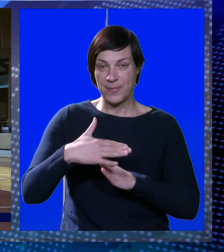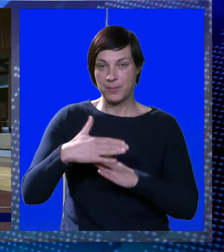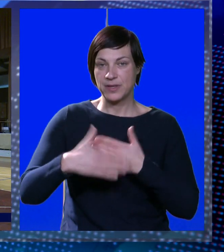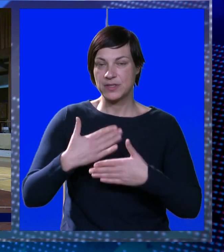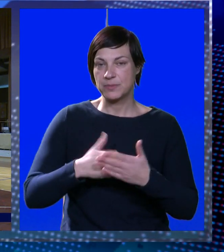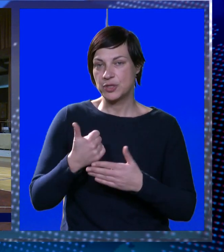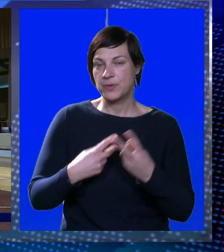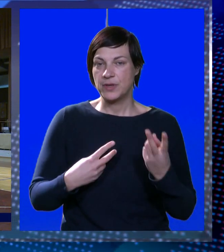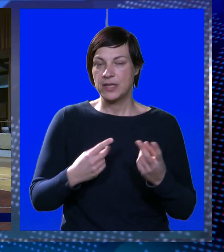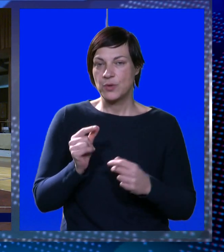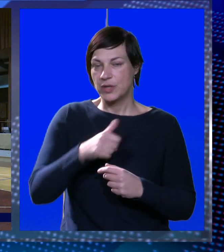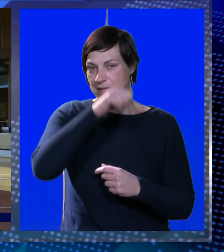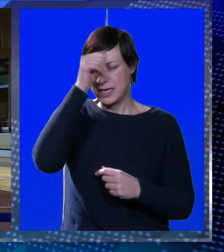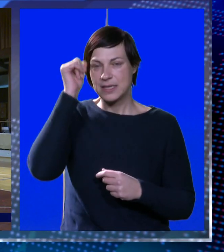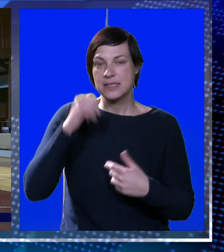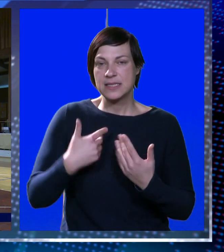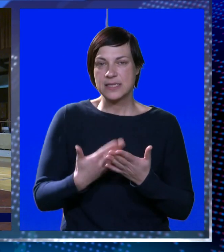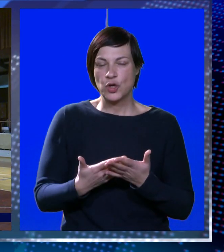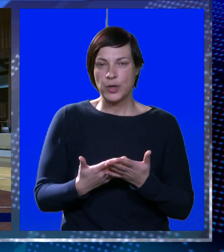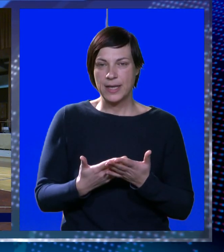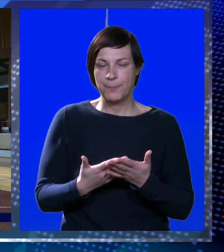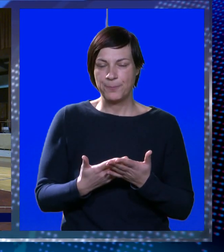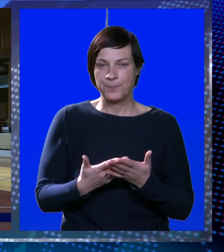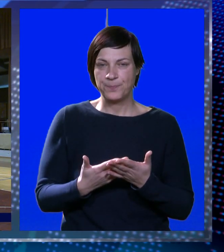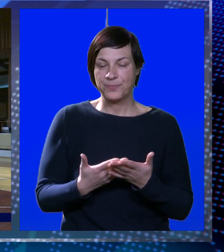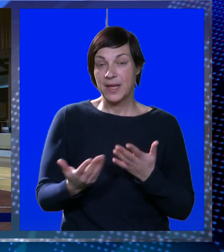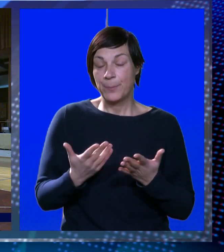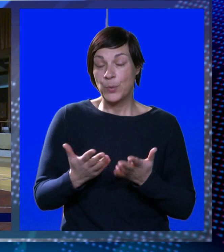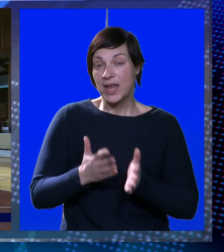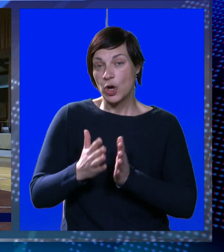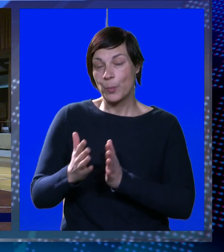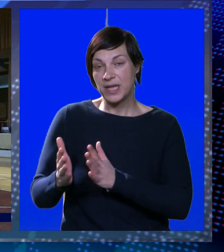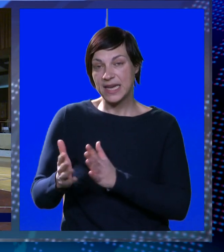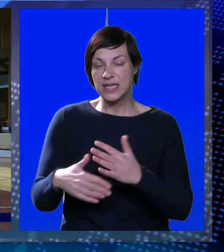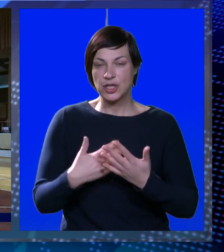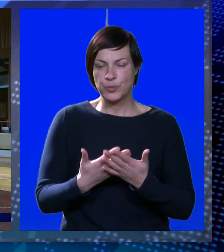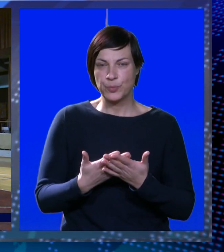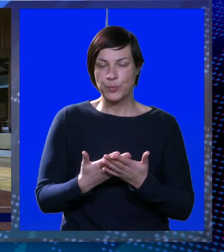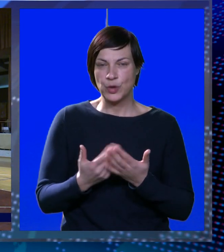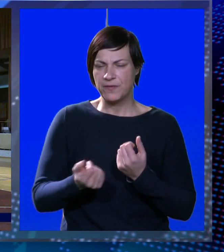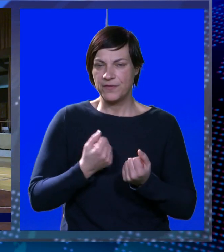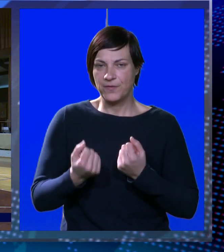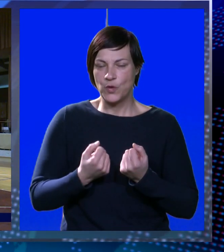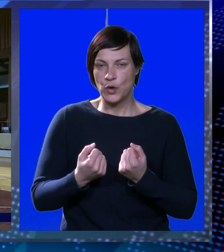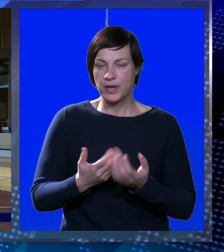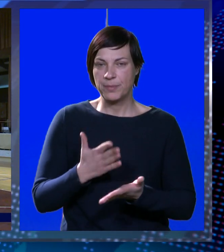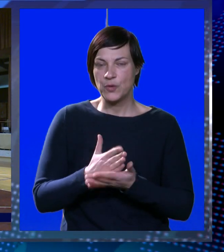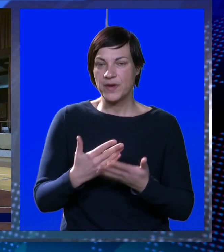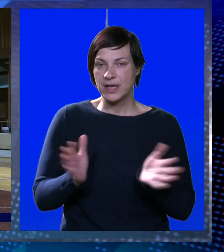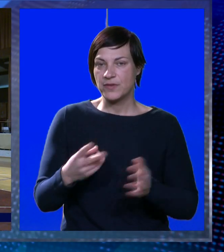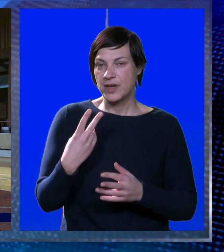pauzu među prvog i drugog dijela sezone i definitivno da je to po nekom ritmu i formi